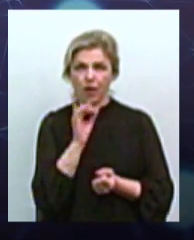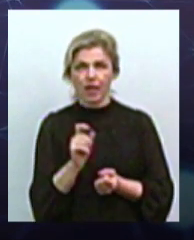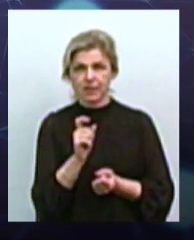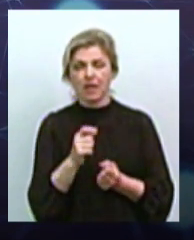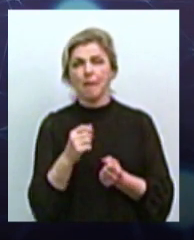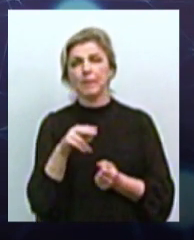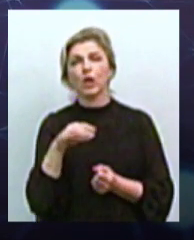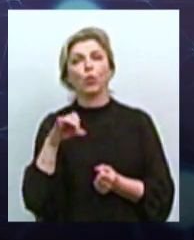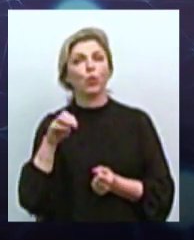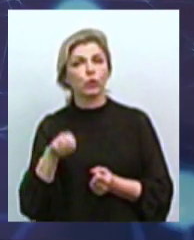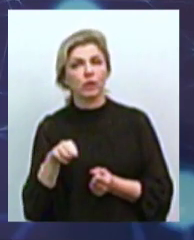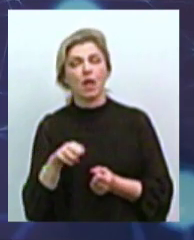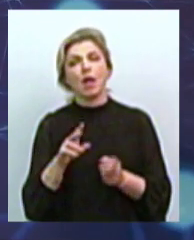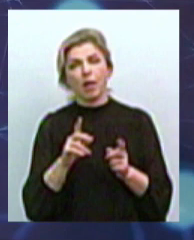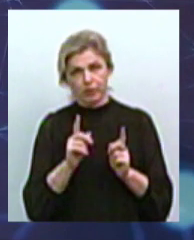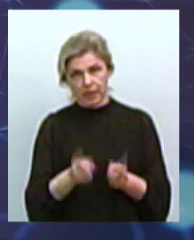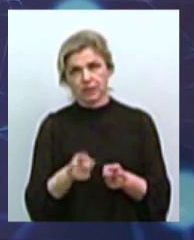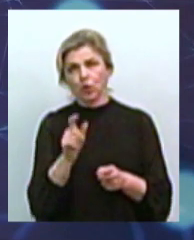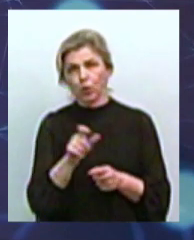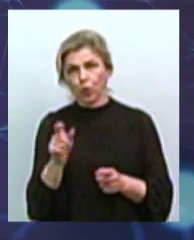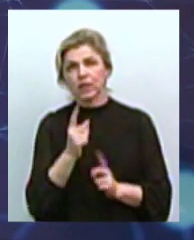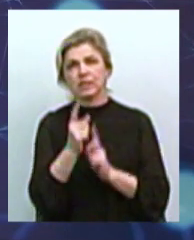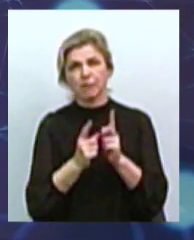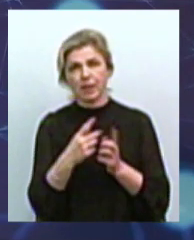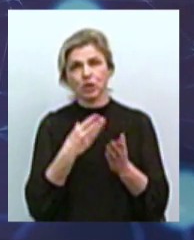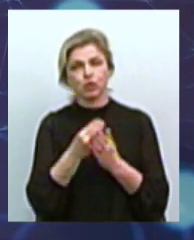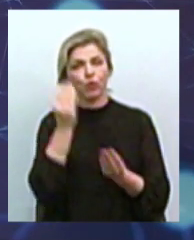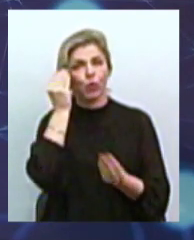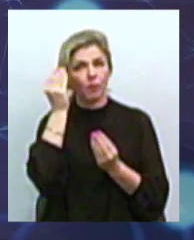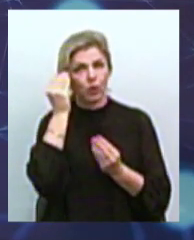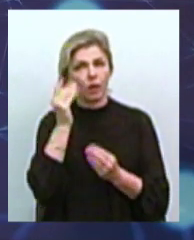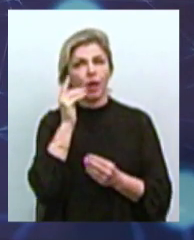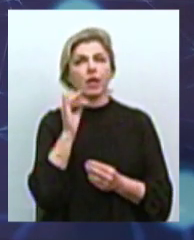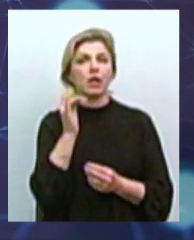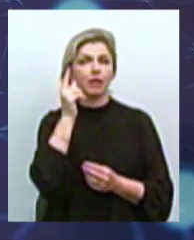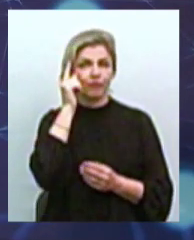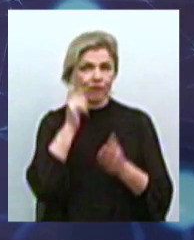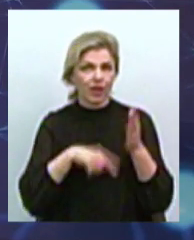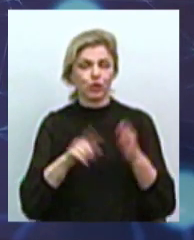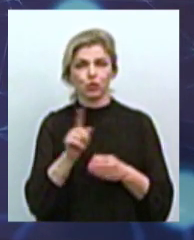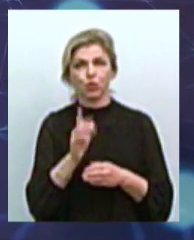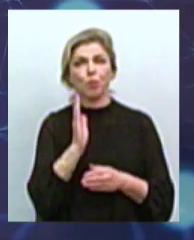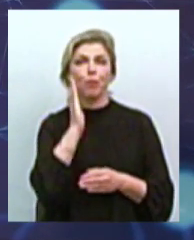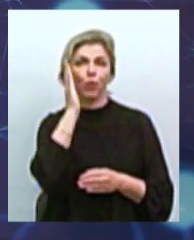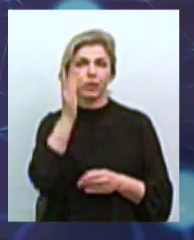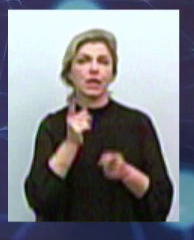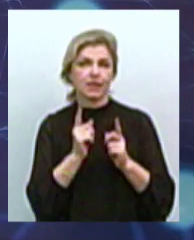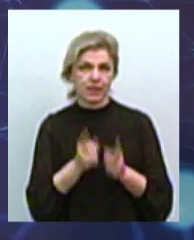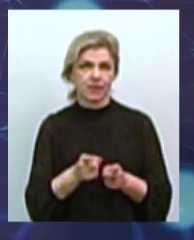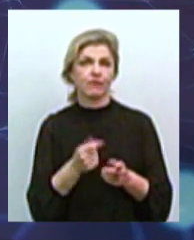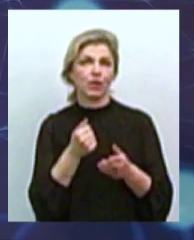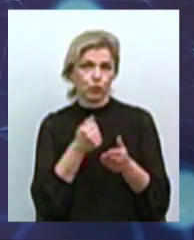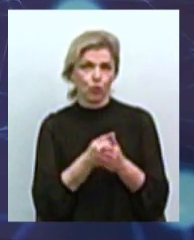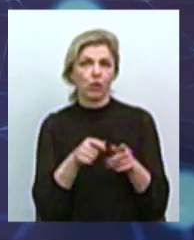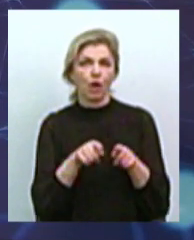бачимо, що дійсно місцеві жителі змінюють свою думку. Ми сподіваємося, що в майбутньому вони вже дійдуть до такого